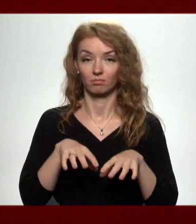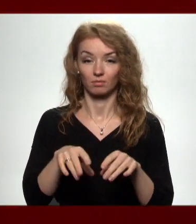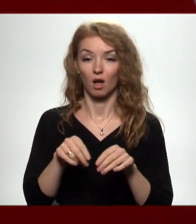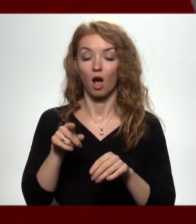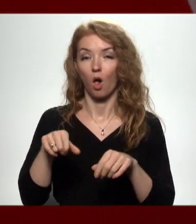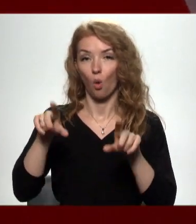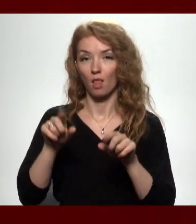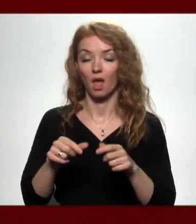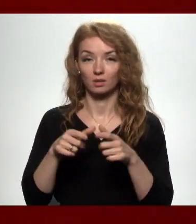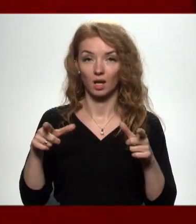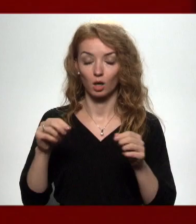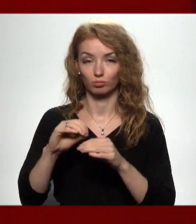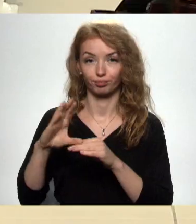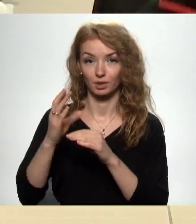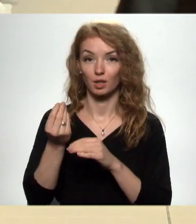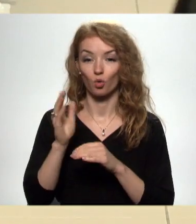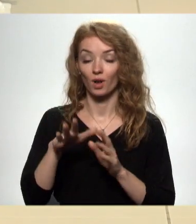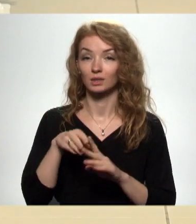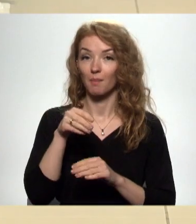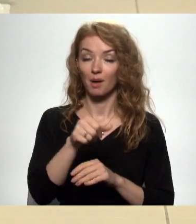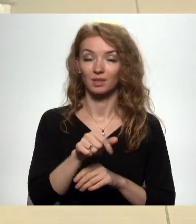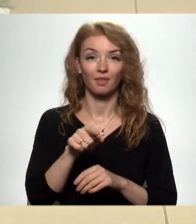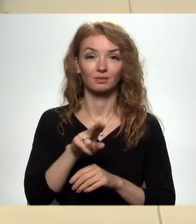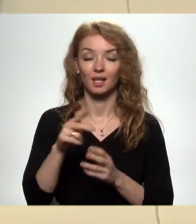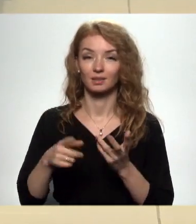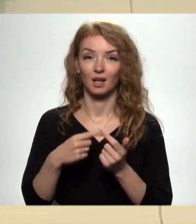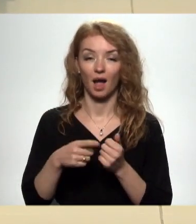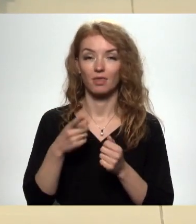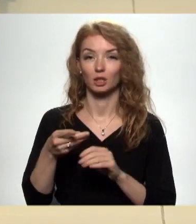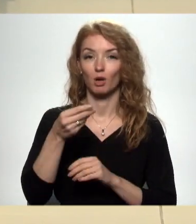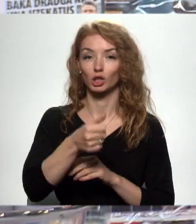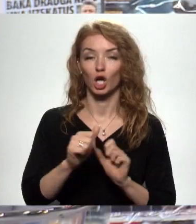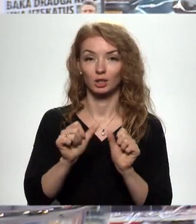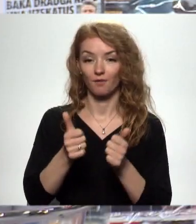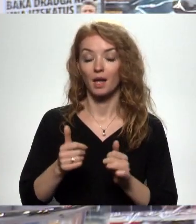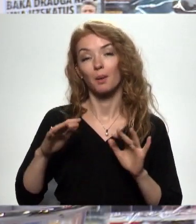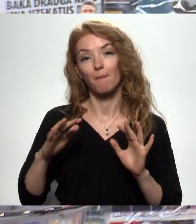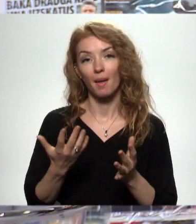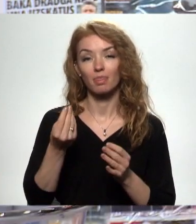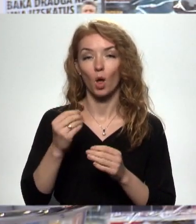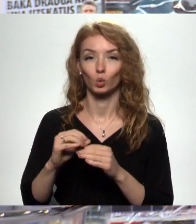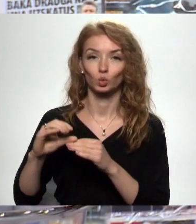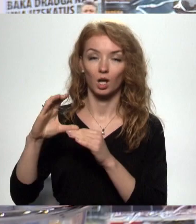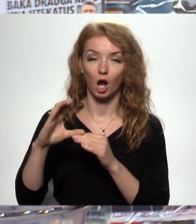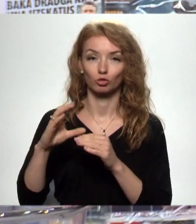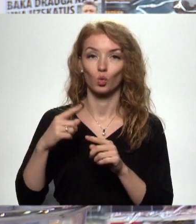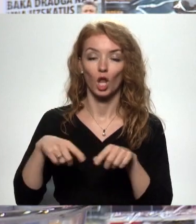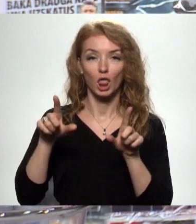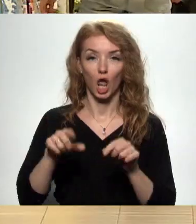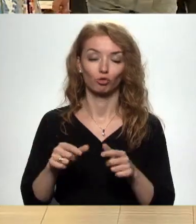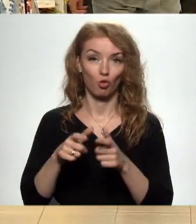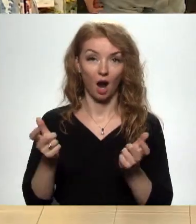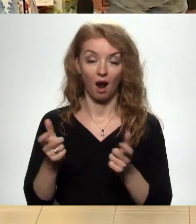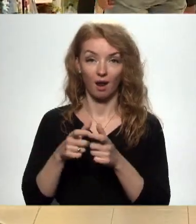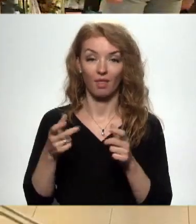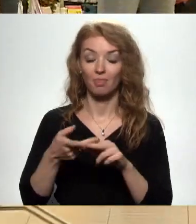lojaltātes kartē uzkrāto naudu mēs varam samaksāt, tas neskaitās maksāšanas līdzeklis. Bet gan naudas uzkrāšanas un atlaižu kartu.